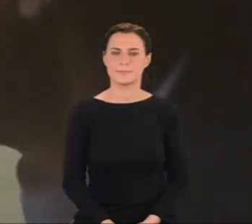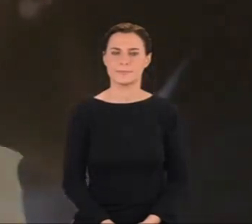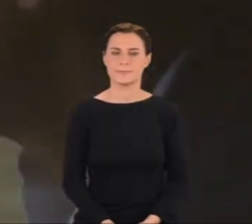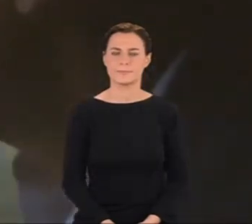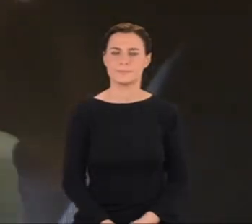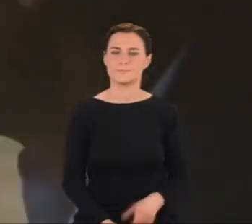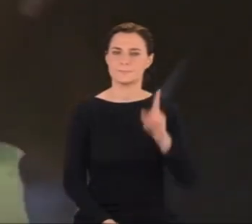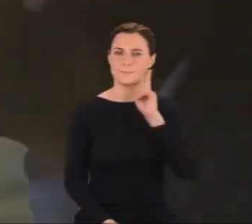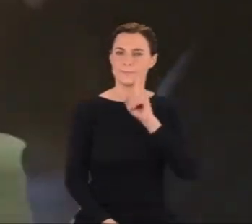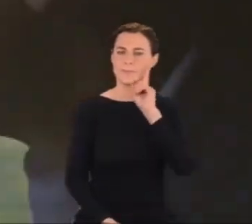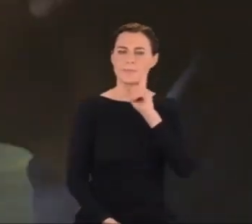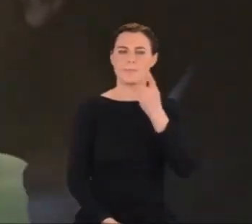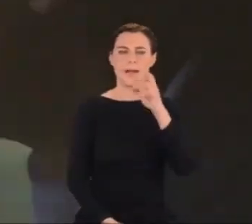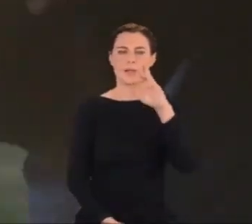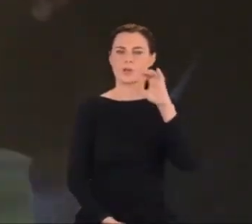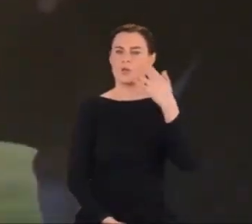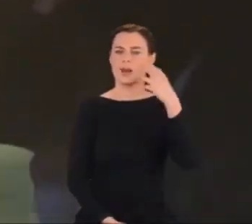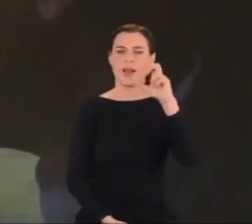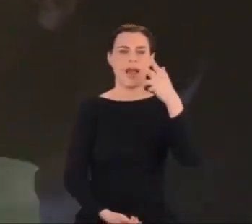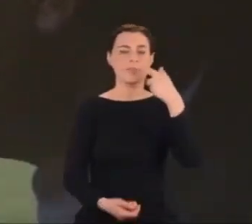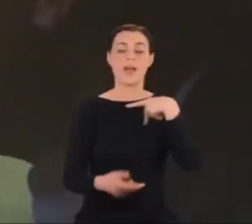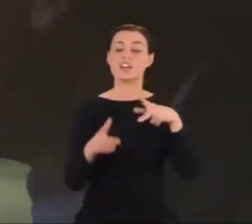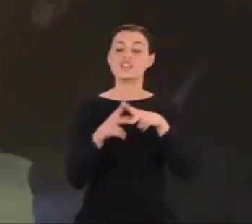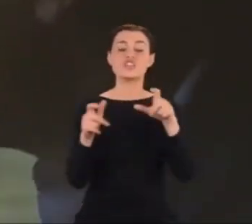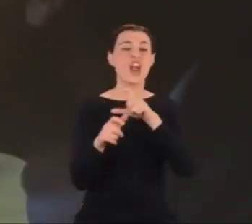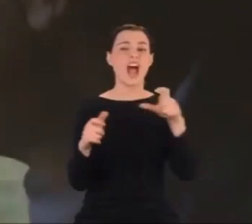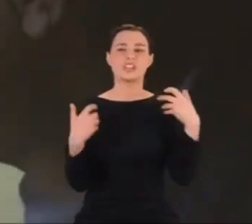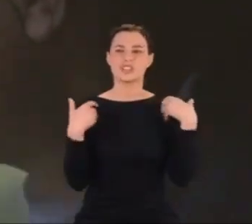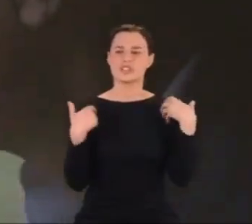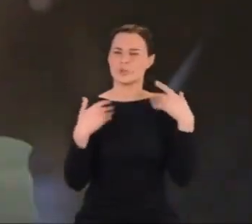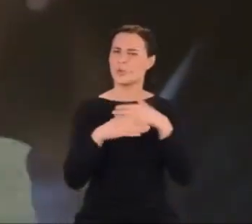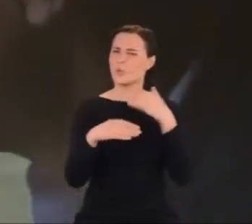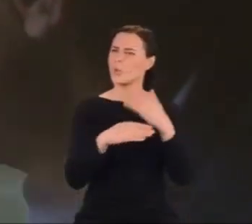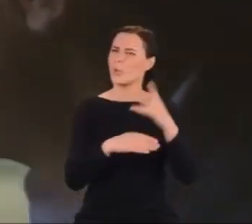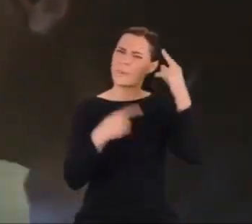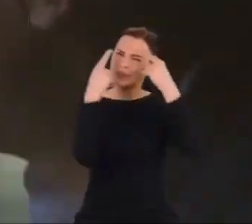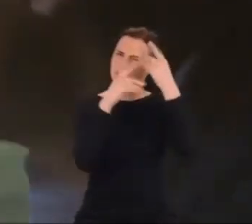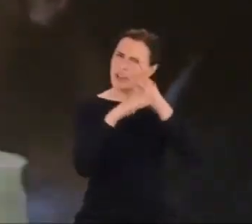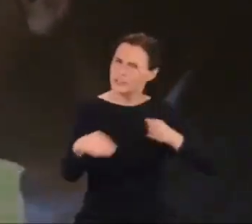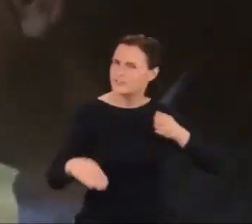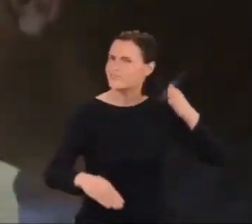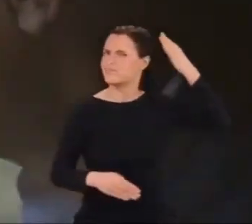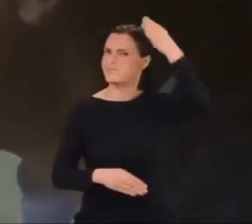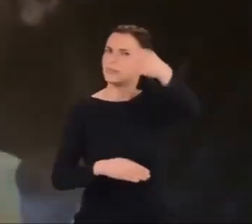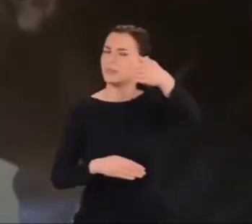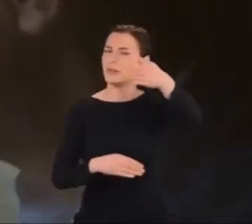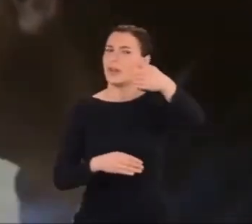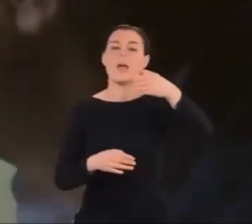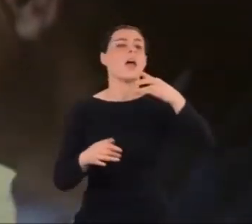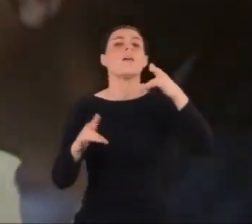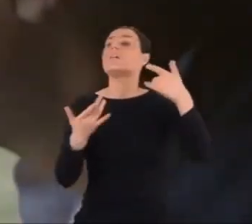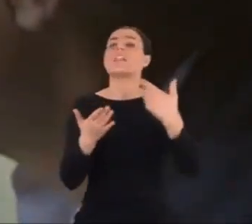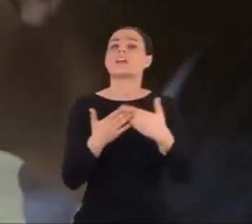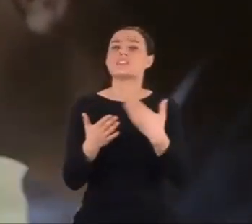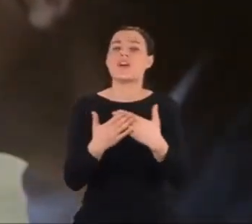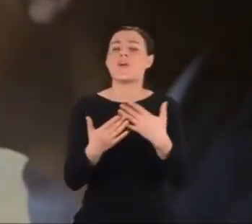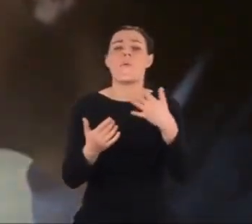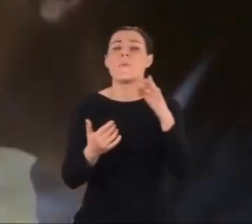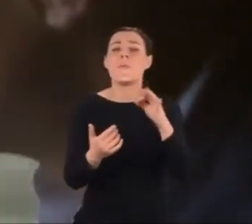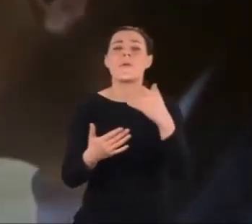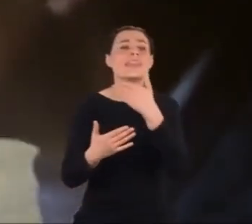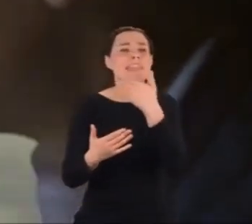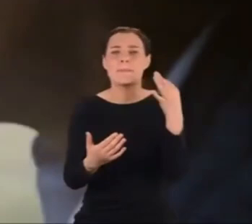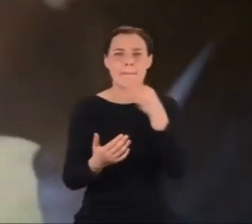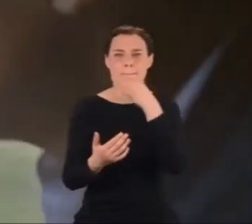Majorana wyprzedzał swoje czasy. Czy to możliwe, znalazł odpowiedź na pytanie, którego jeszcze nie postawiono, bo nie istniały słowa, by je